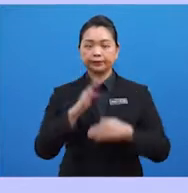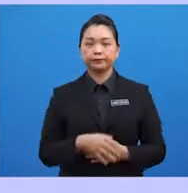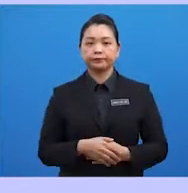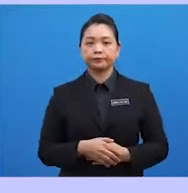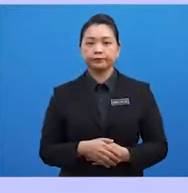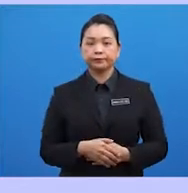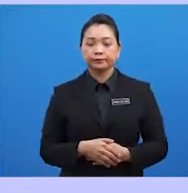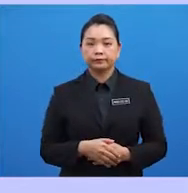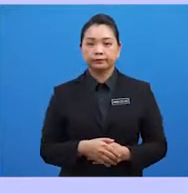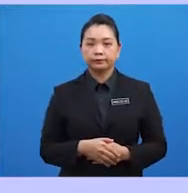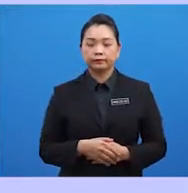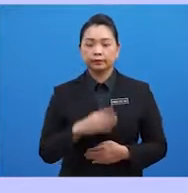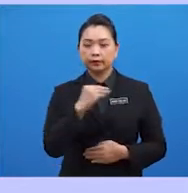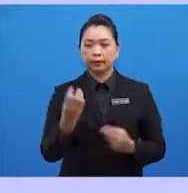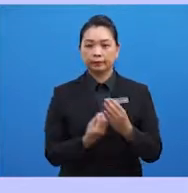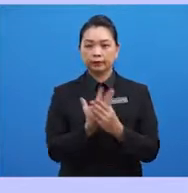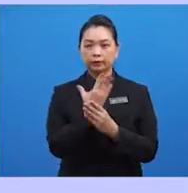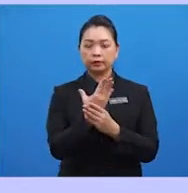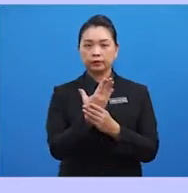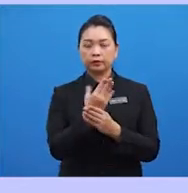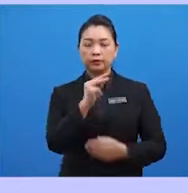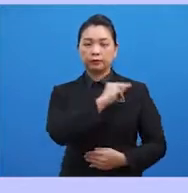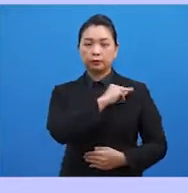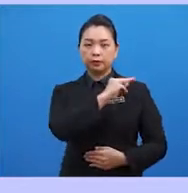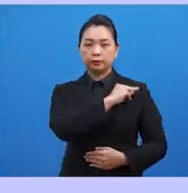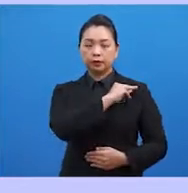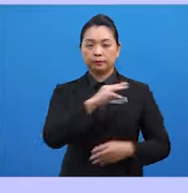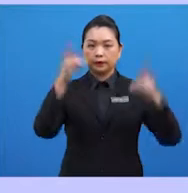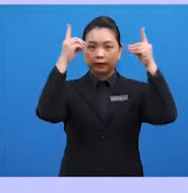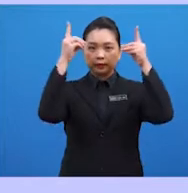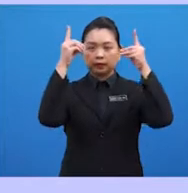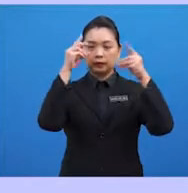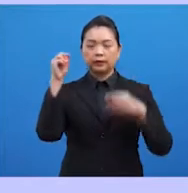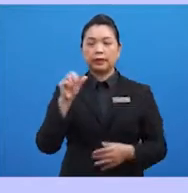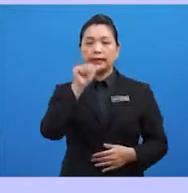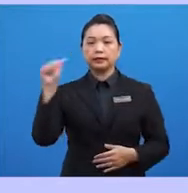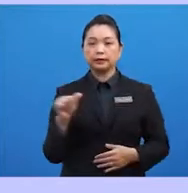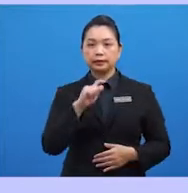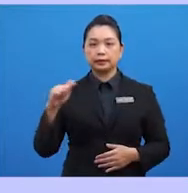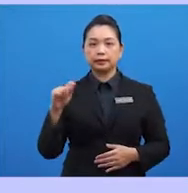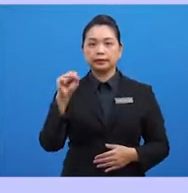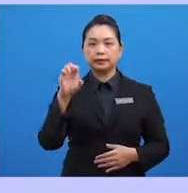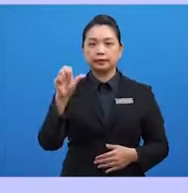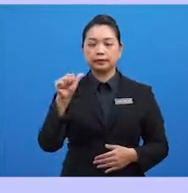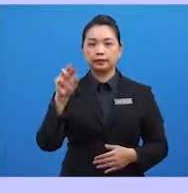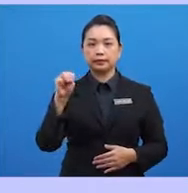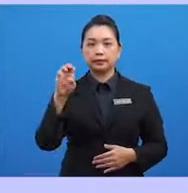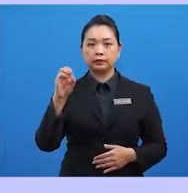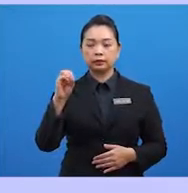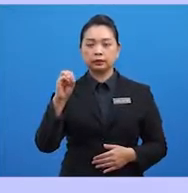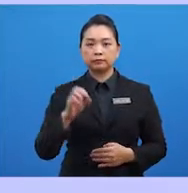dan Pertubuhan Menteri-Menteri Pendidikan Asia Tenggara, Simeo.